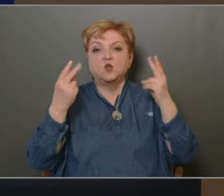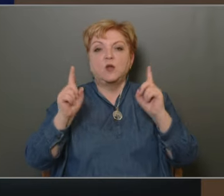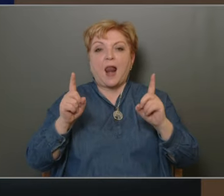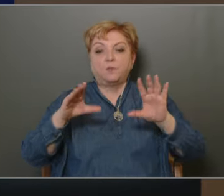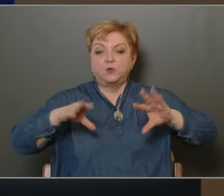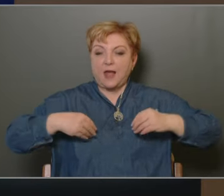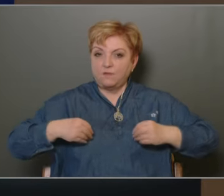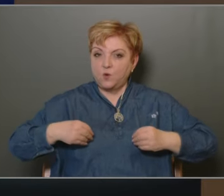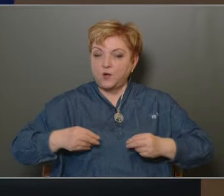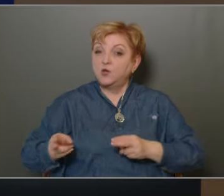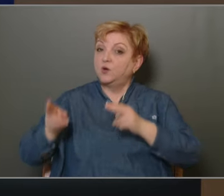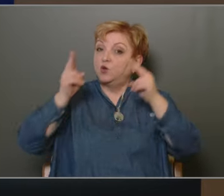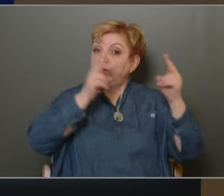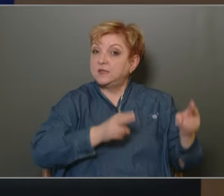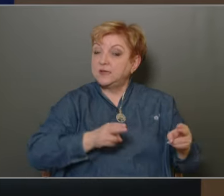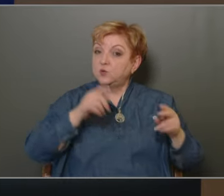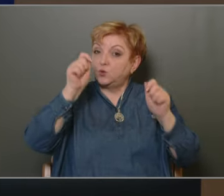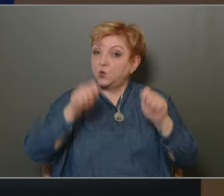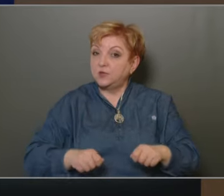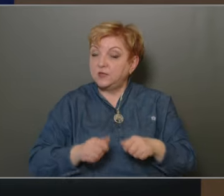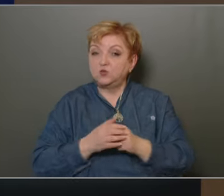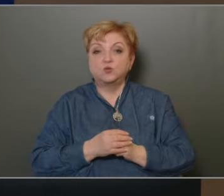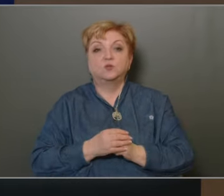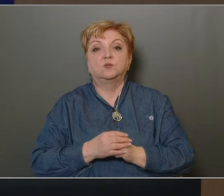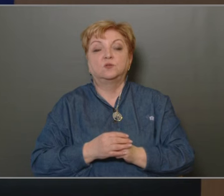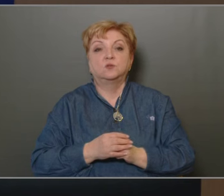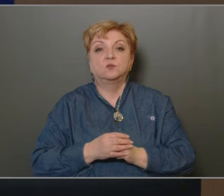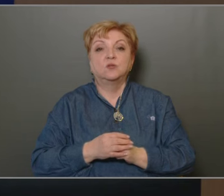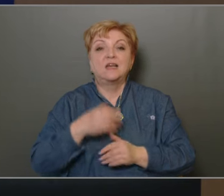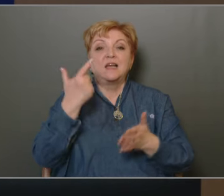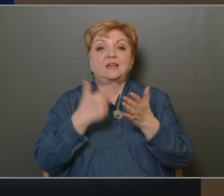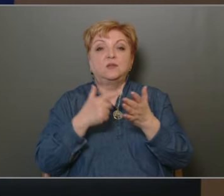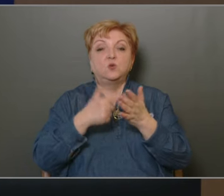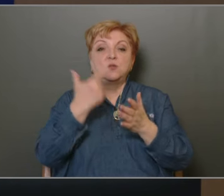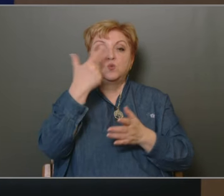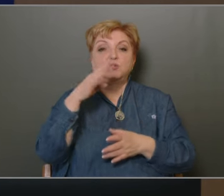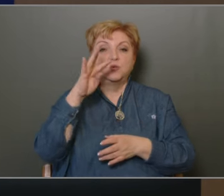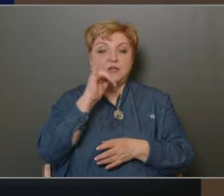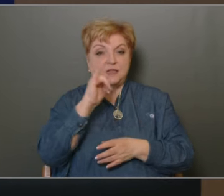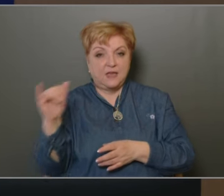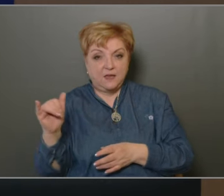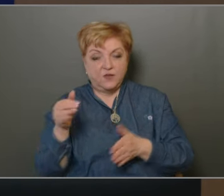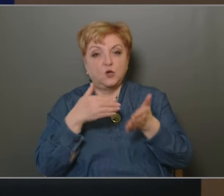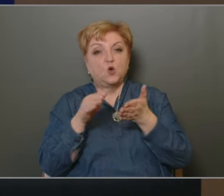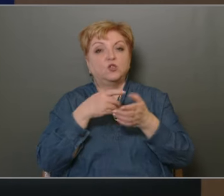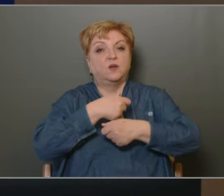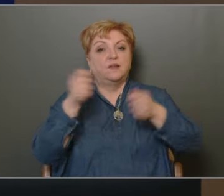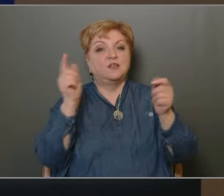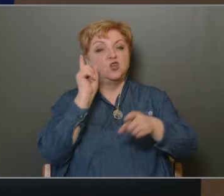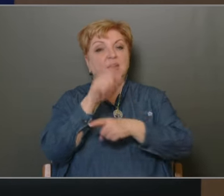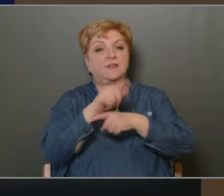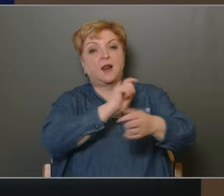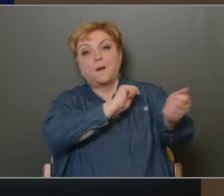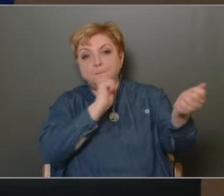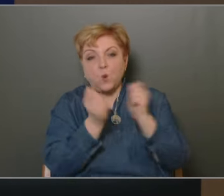elfogadja. A következő döntési pontunk a 2024. évi költségvetési rendelet